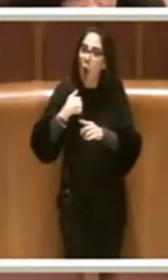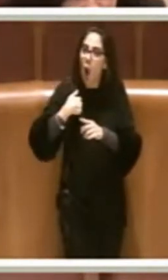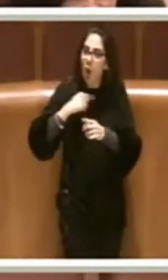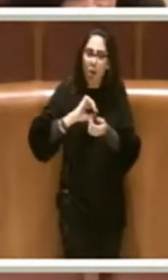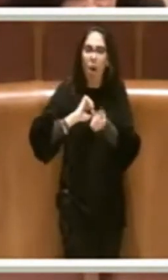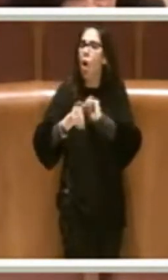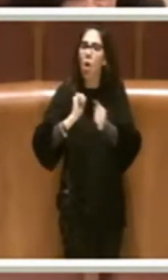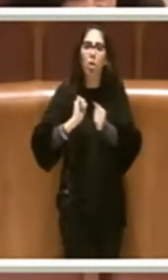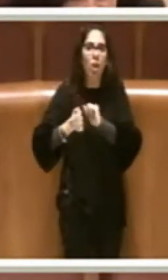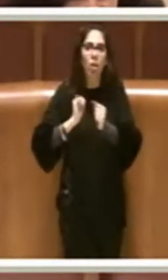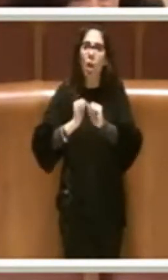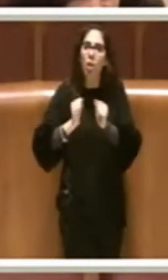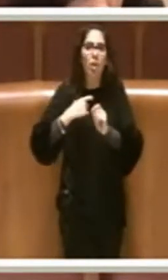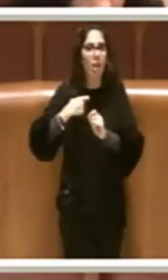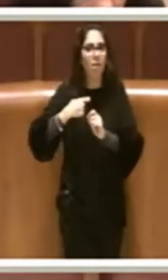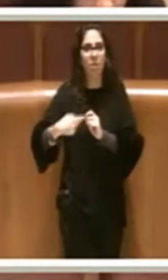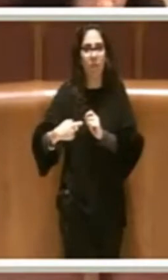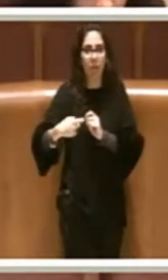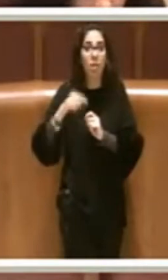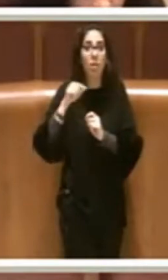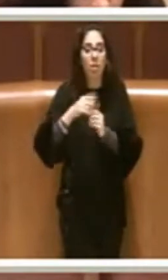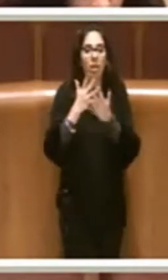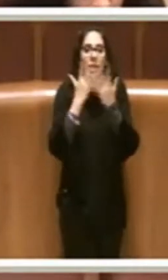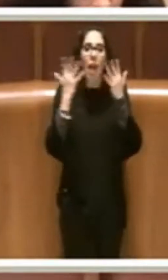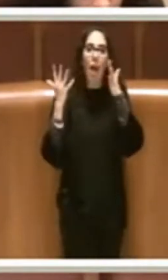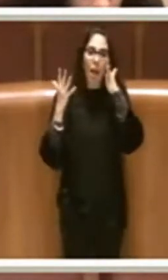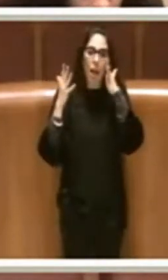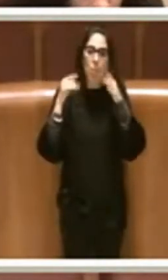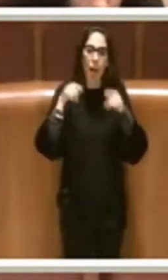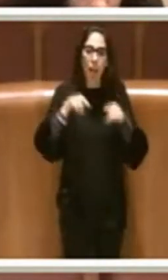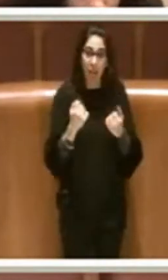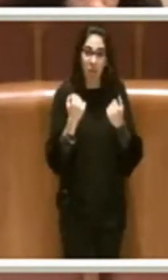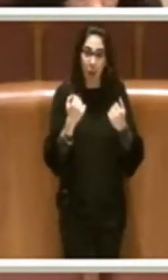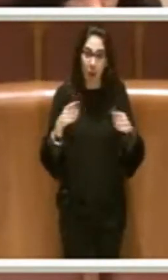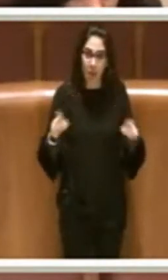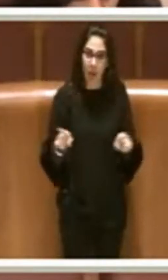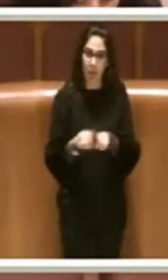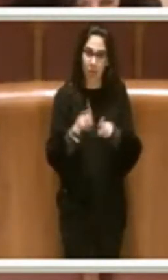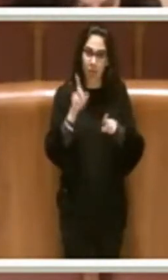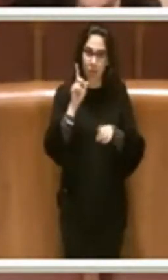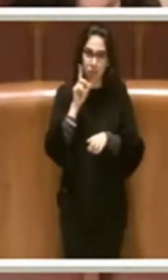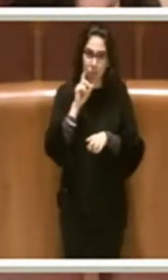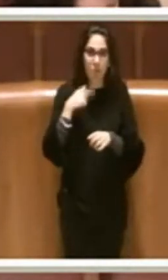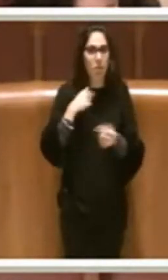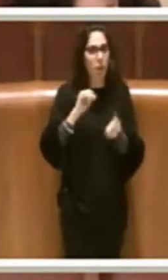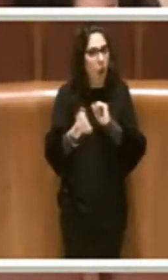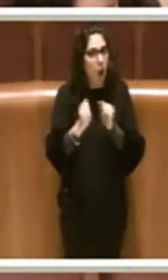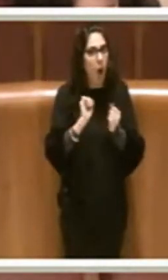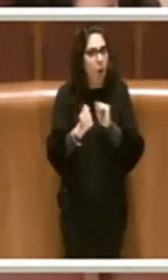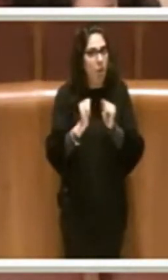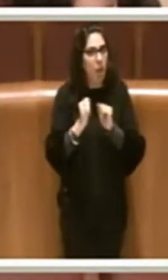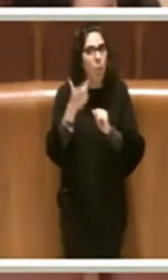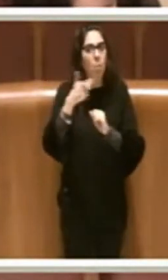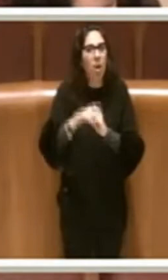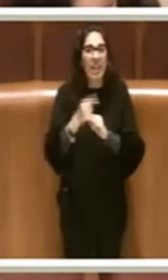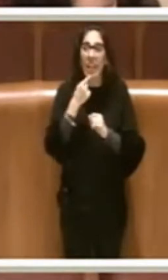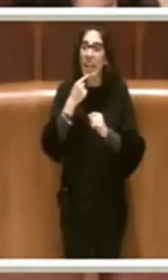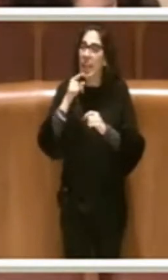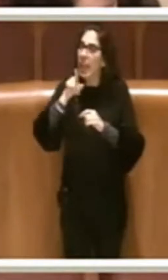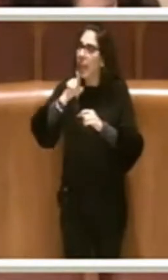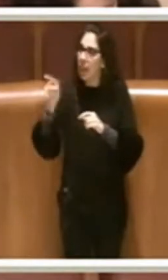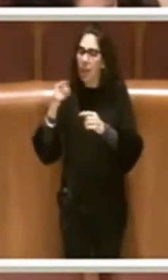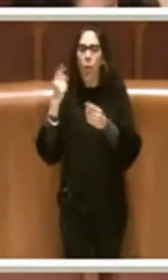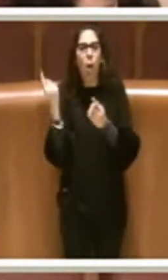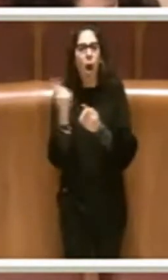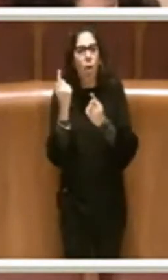ritengo sbagliate. E logicamente con la stessa forza io mi batto perché chi propugna delle idee diverse dalle